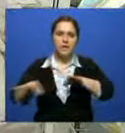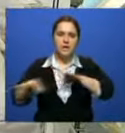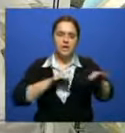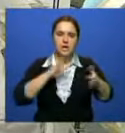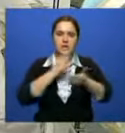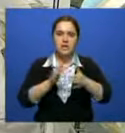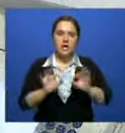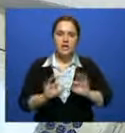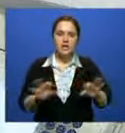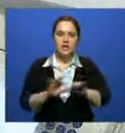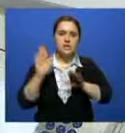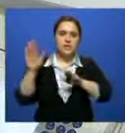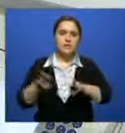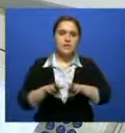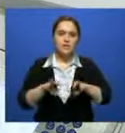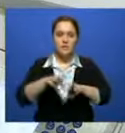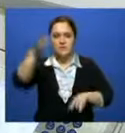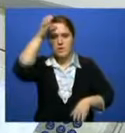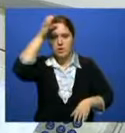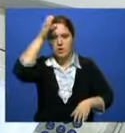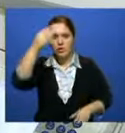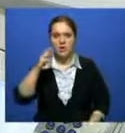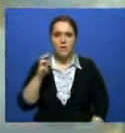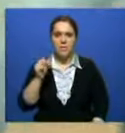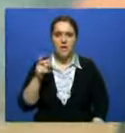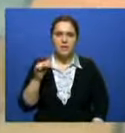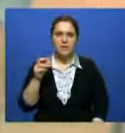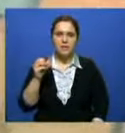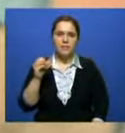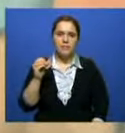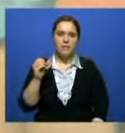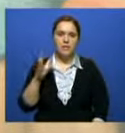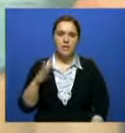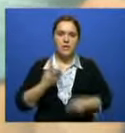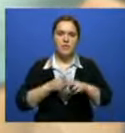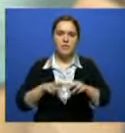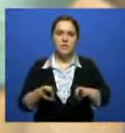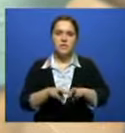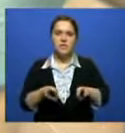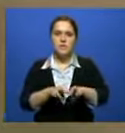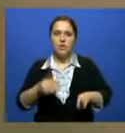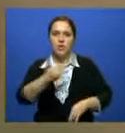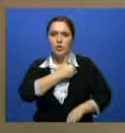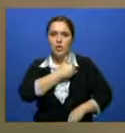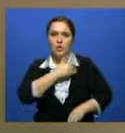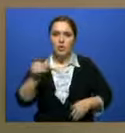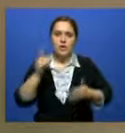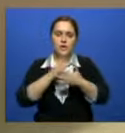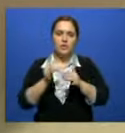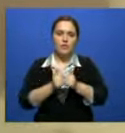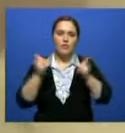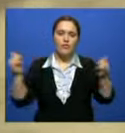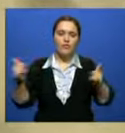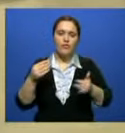инновационных проектов. Об этом рассказал вице-министр образования и науки Такир Балкпаев. Министерство ставит задачу увеличить